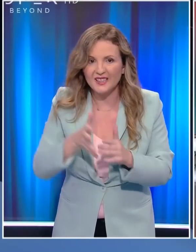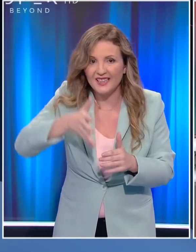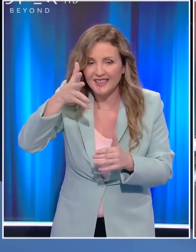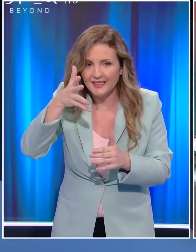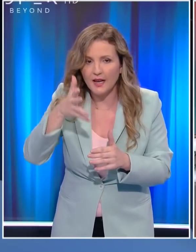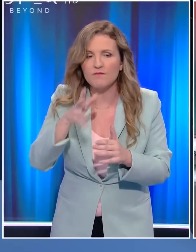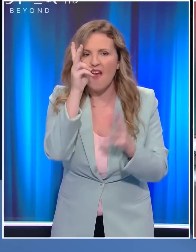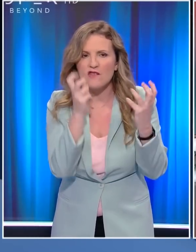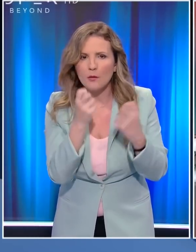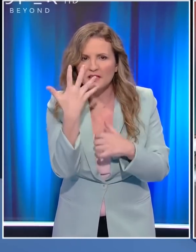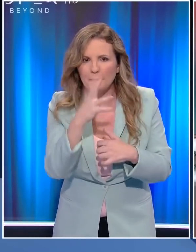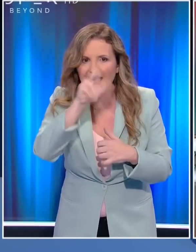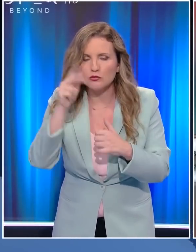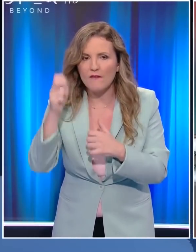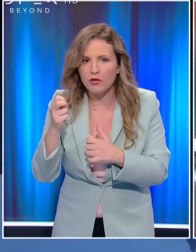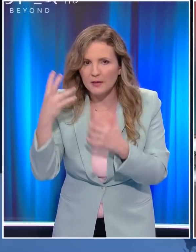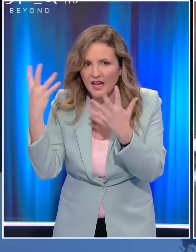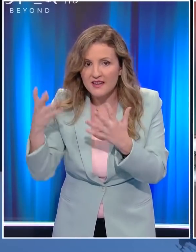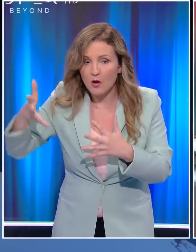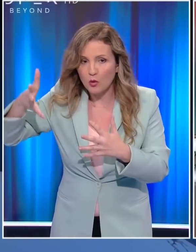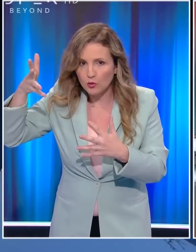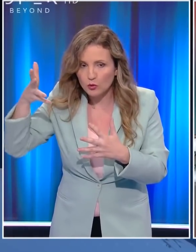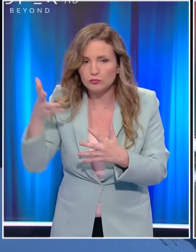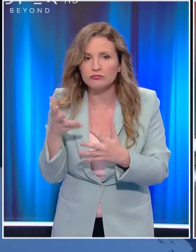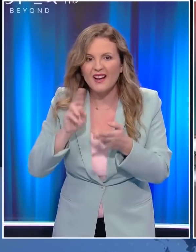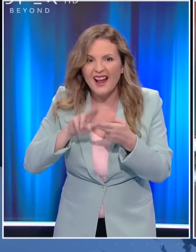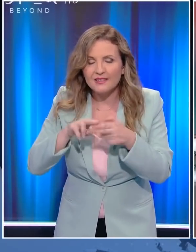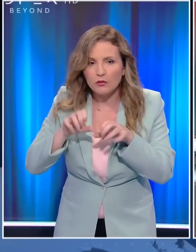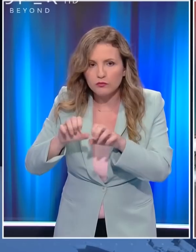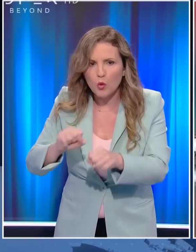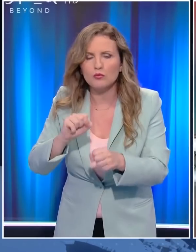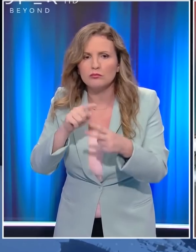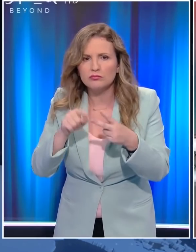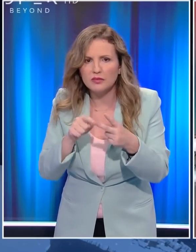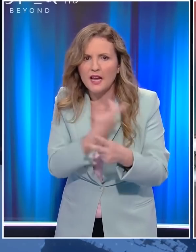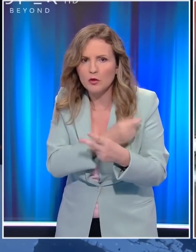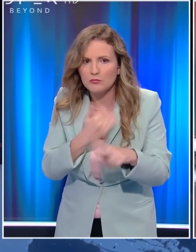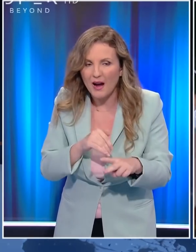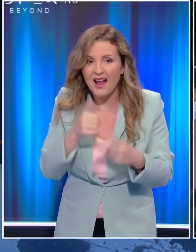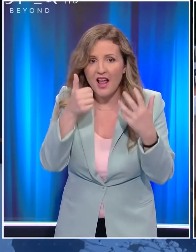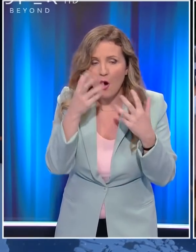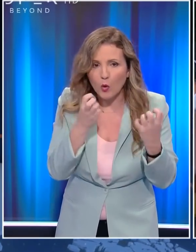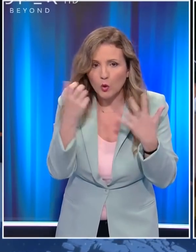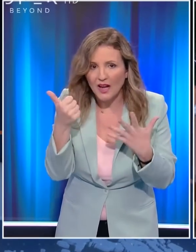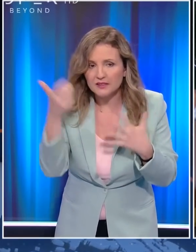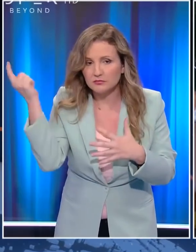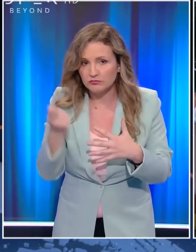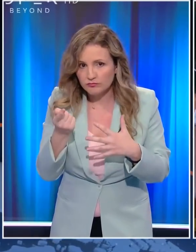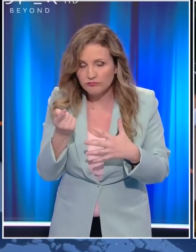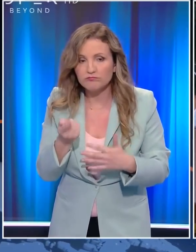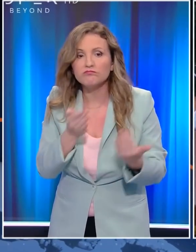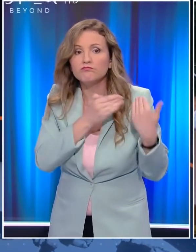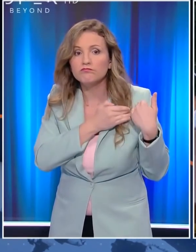ηλικιακή ομάδα 75 έως 79 ετών έχει κλείσει ραντεβού ή έχει εμβολιαστεί το 86%. Και όλα αυτά την ώρα που